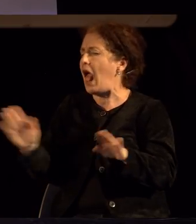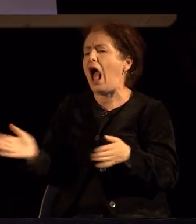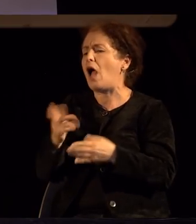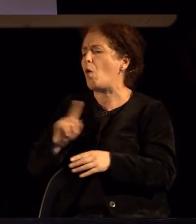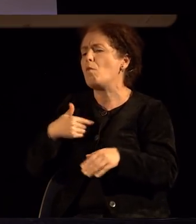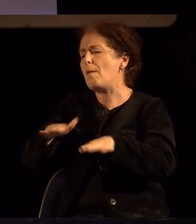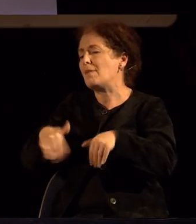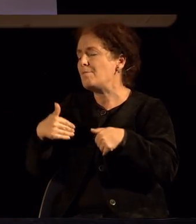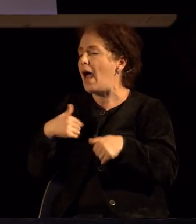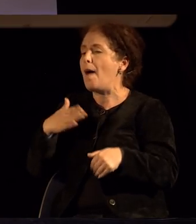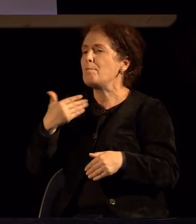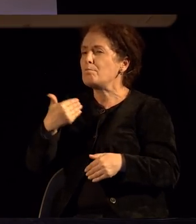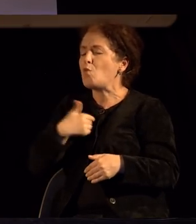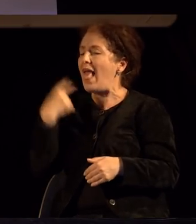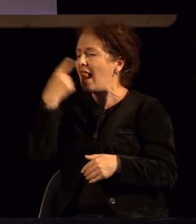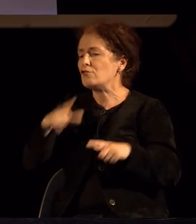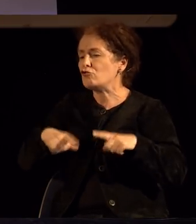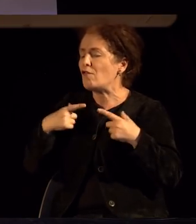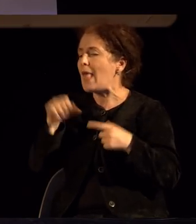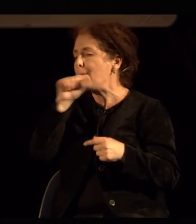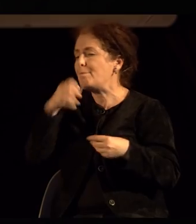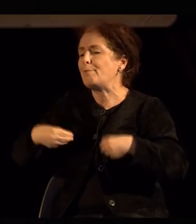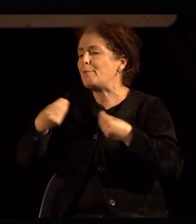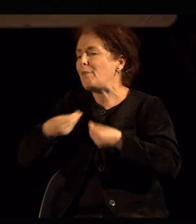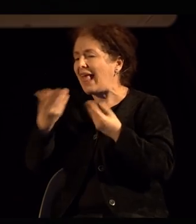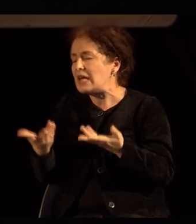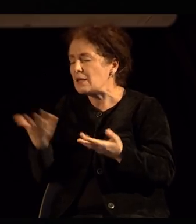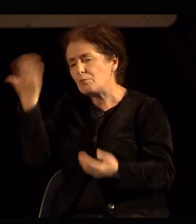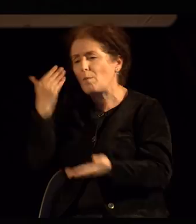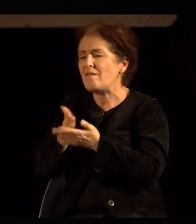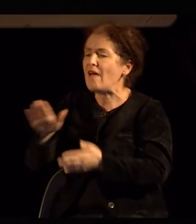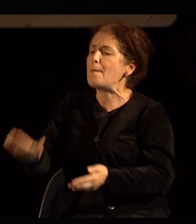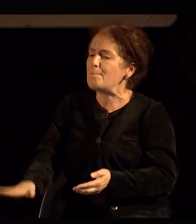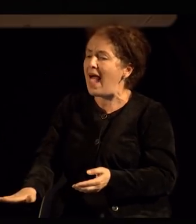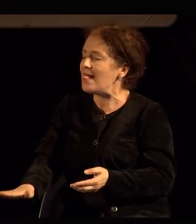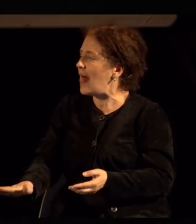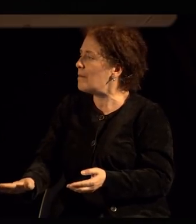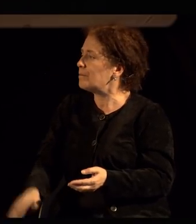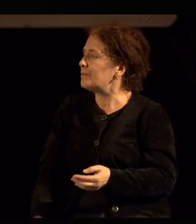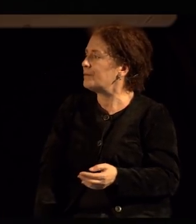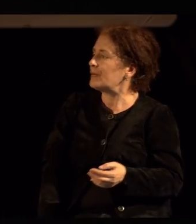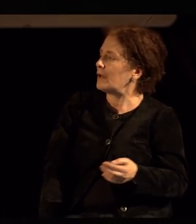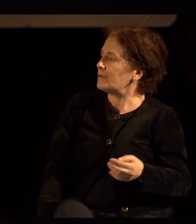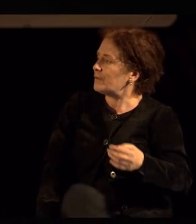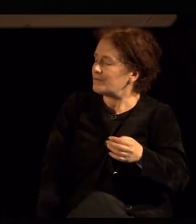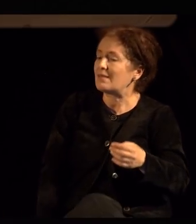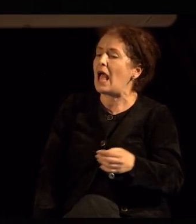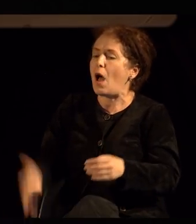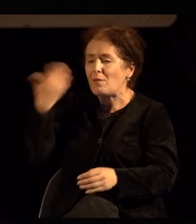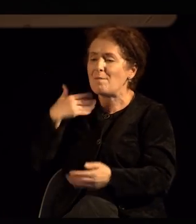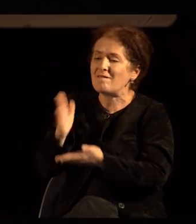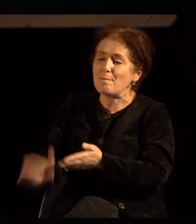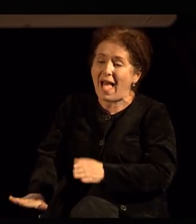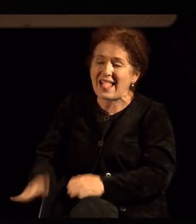Мојата приказна, значи, како малечка нормално бев срамежлива,